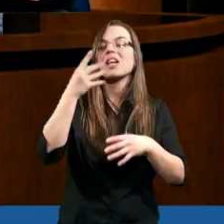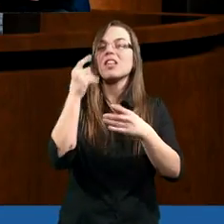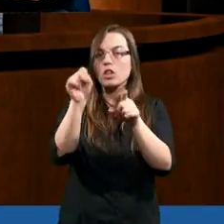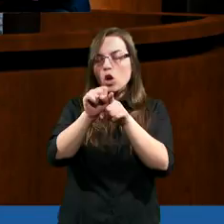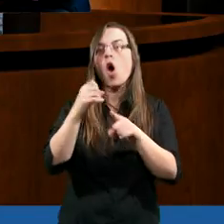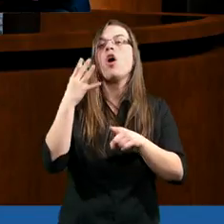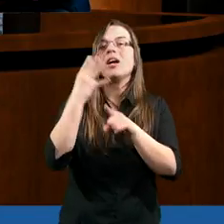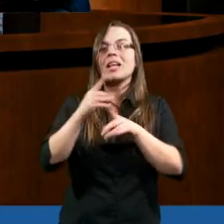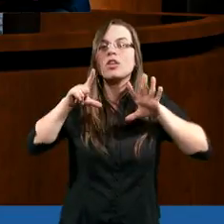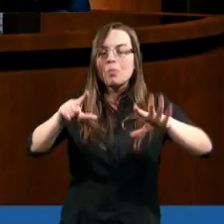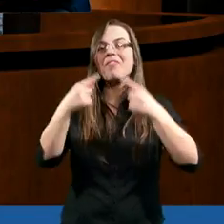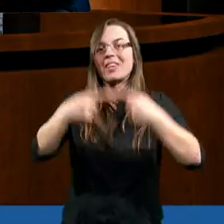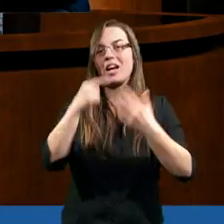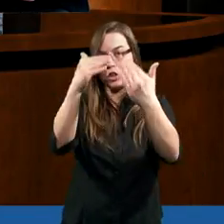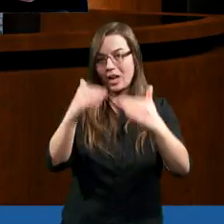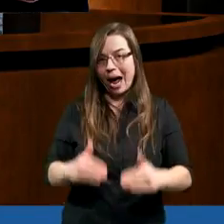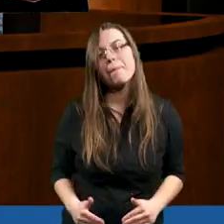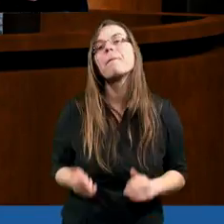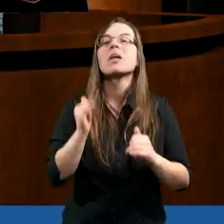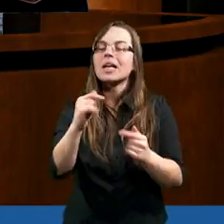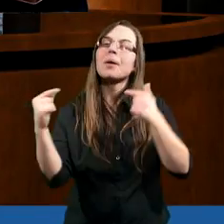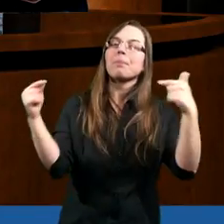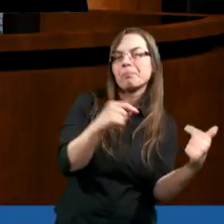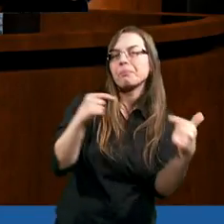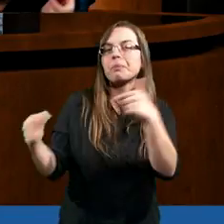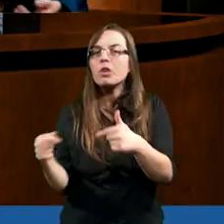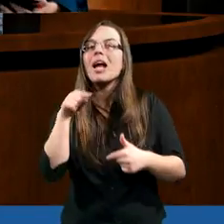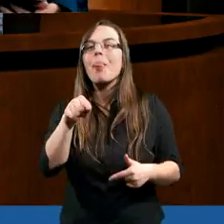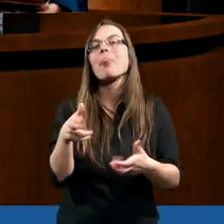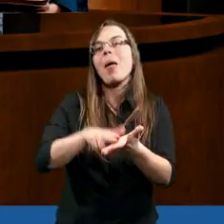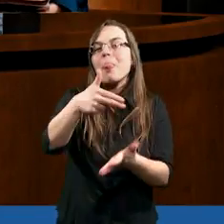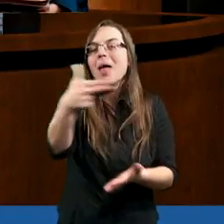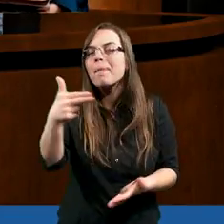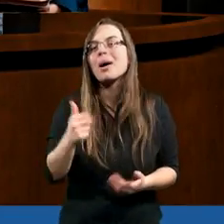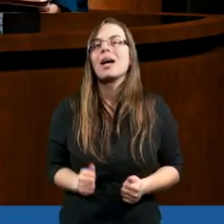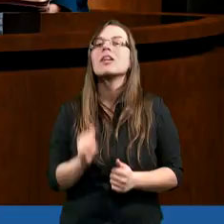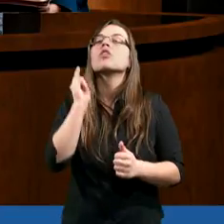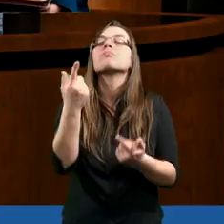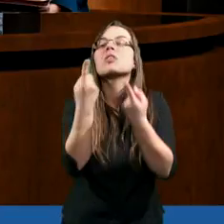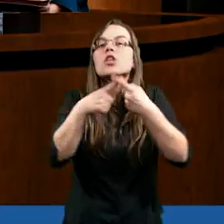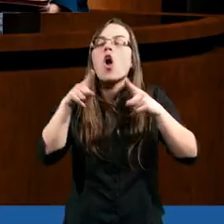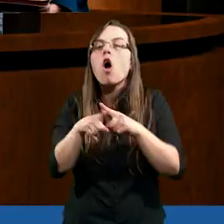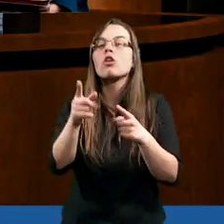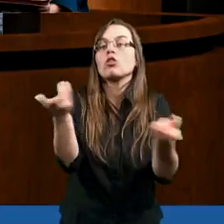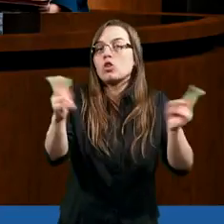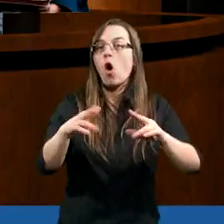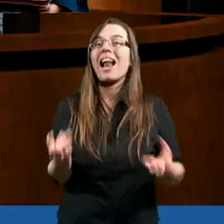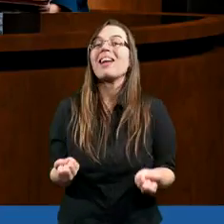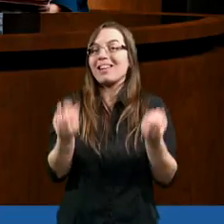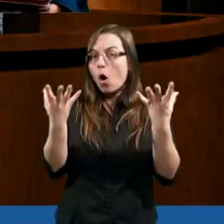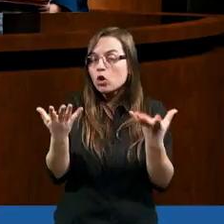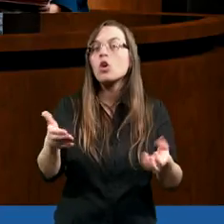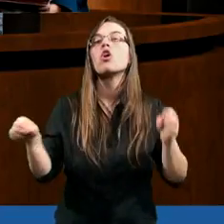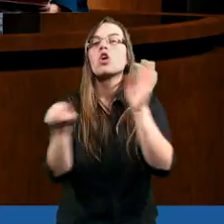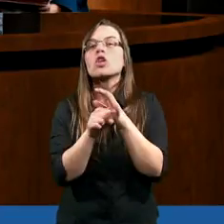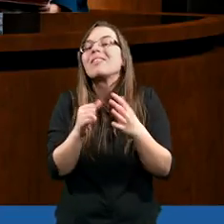do 47 wiersza i porozmawiamy właśnie na temat tego Kościoła, który został stworzony,